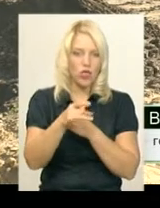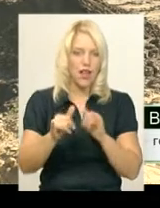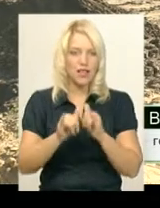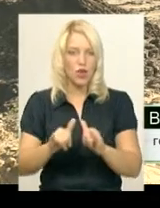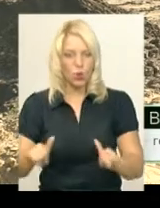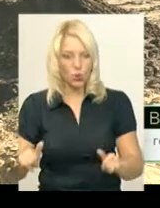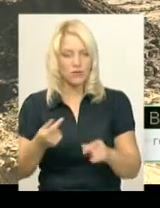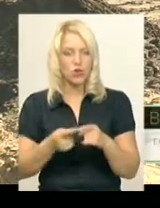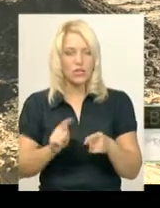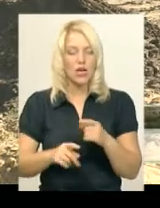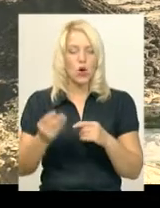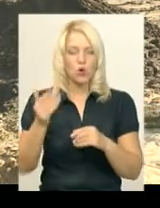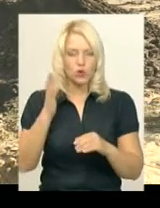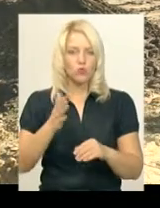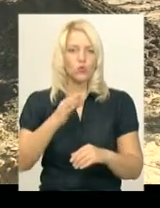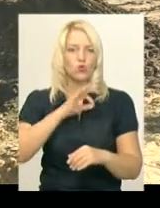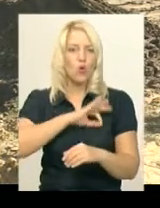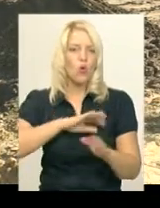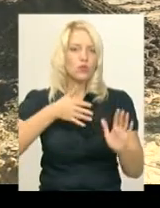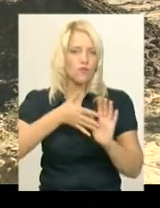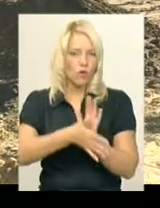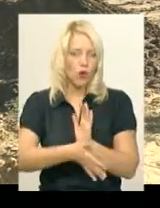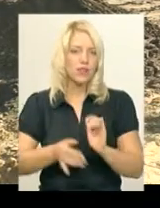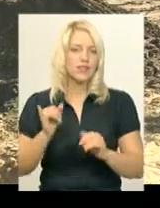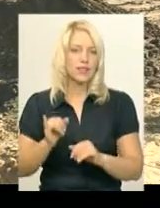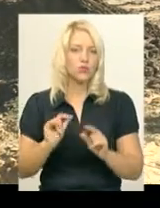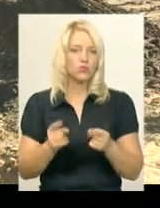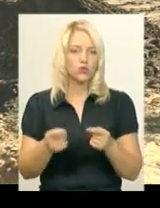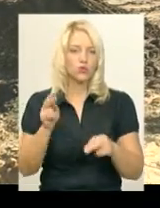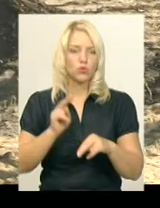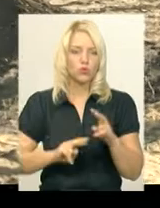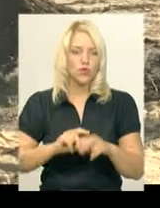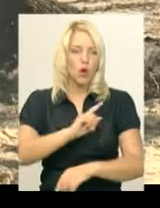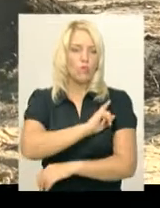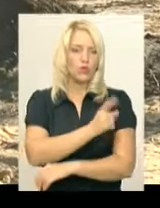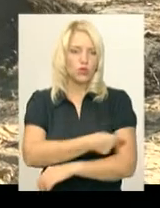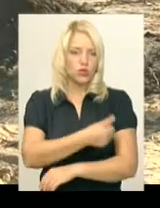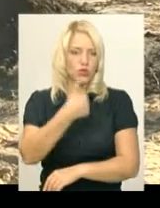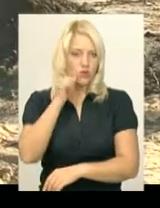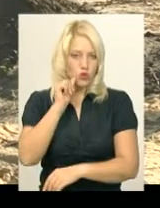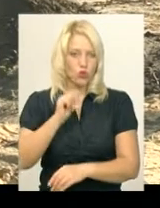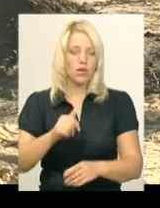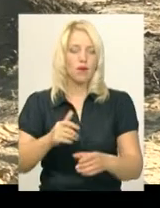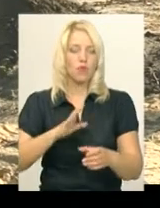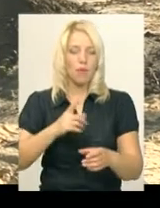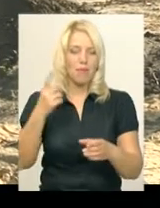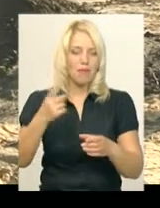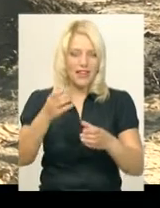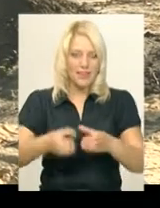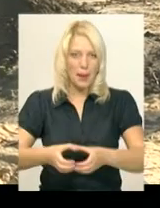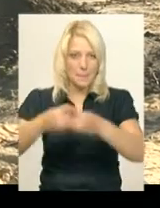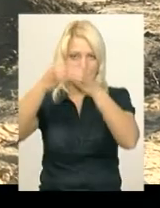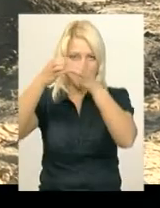Ці всі гроші будуть освоєні, тому що будівництво йде потужно. Вчора забили перші палі, потрібно